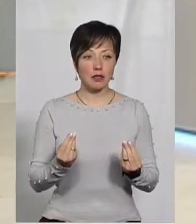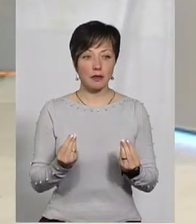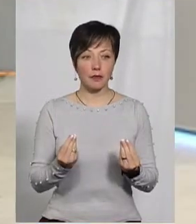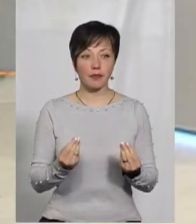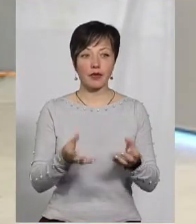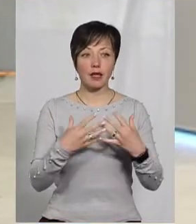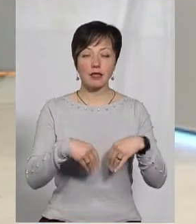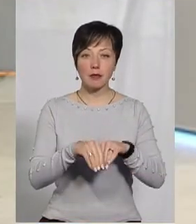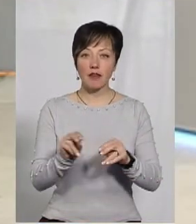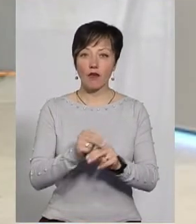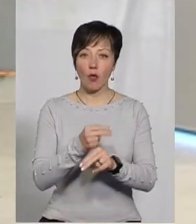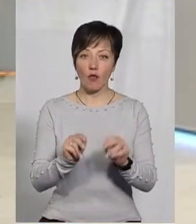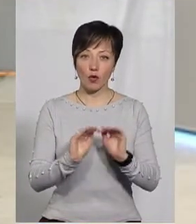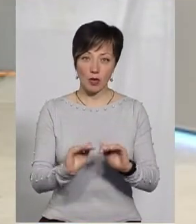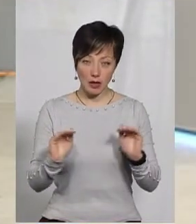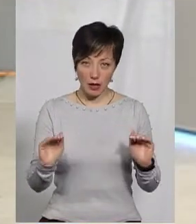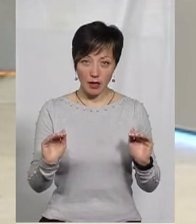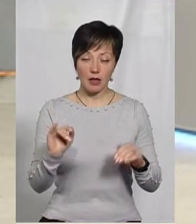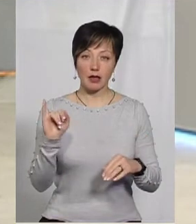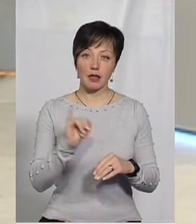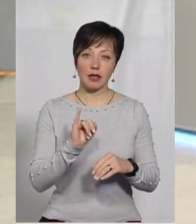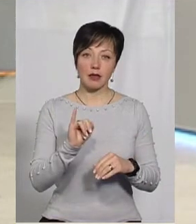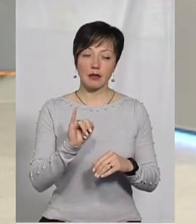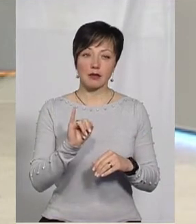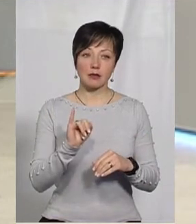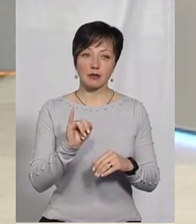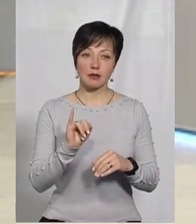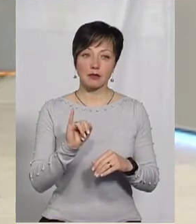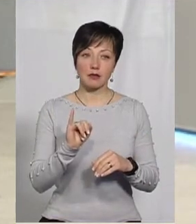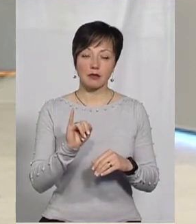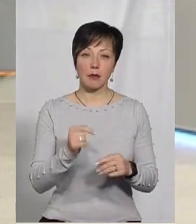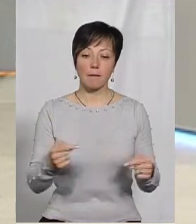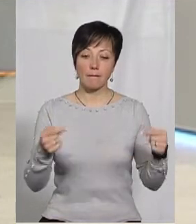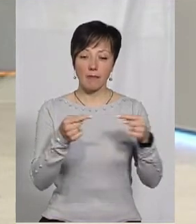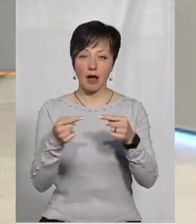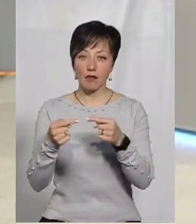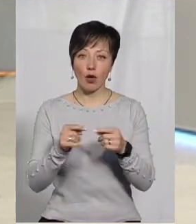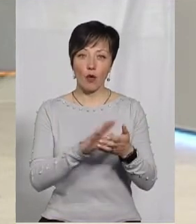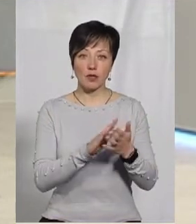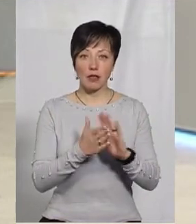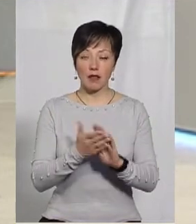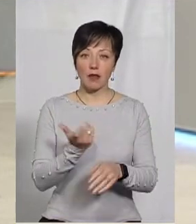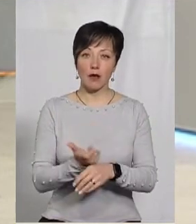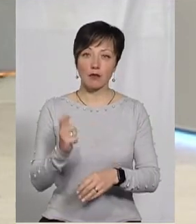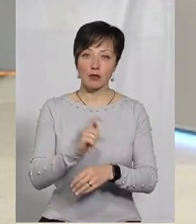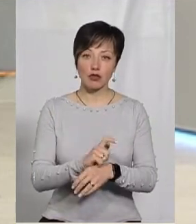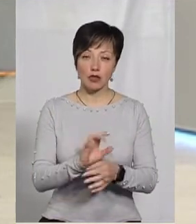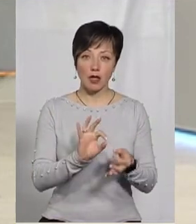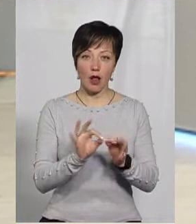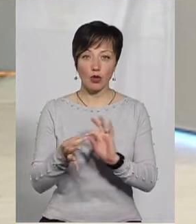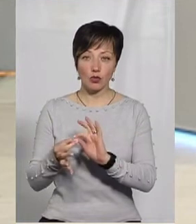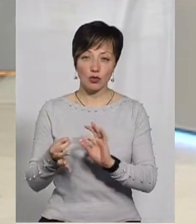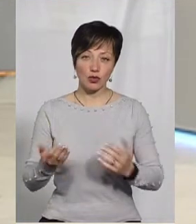тих сімей, які виховують дітей. І певні обставини, найбільш такою